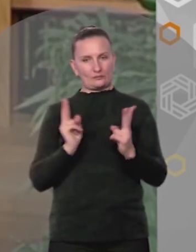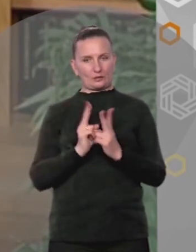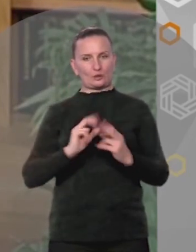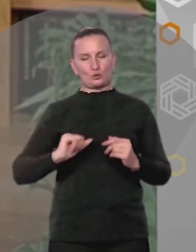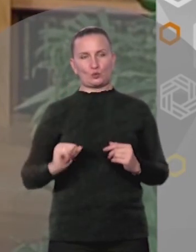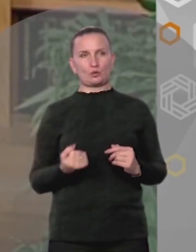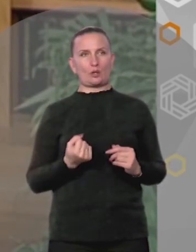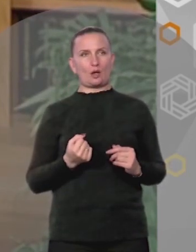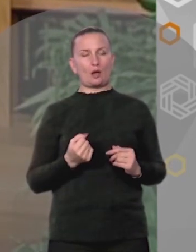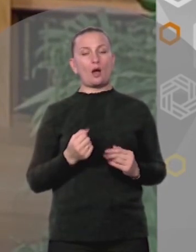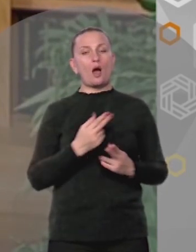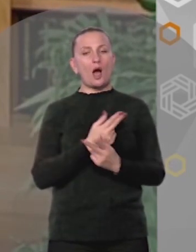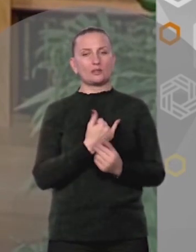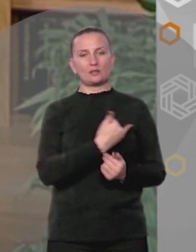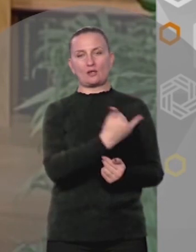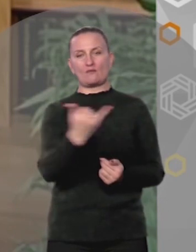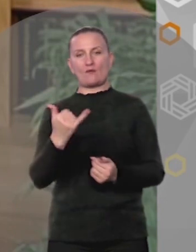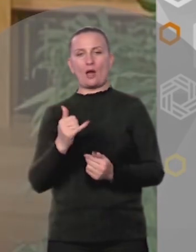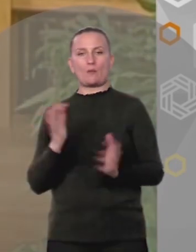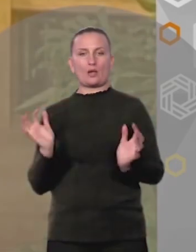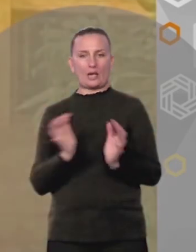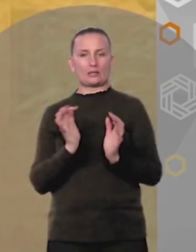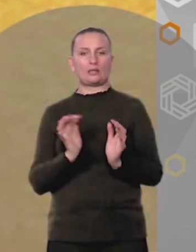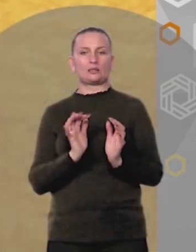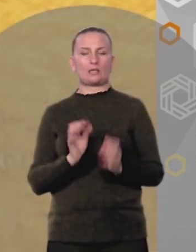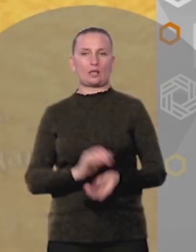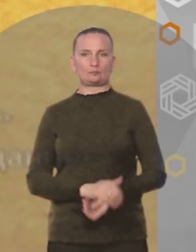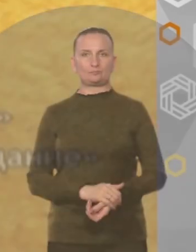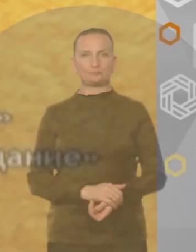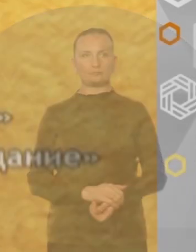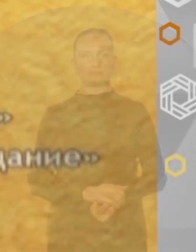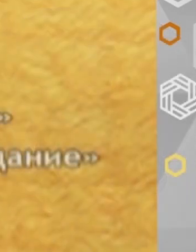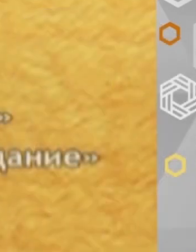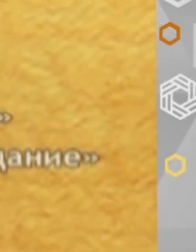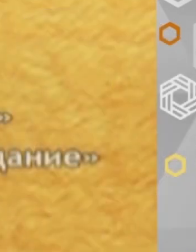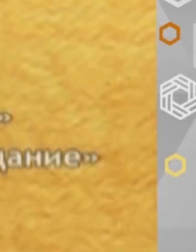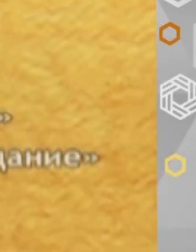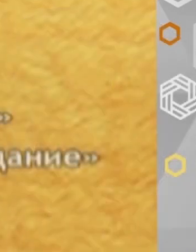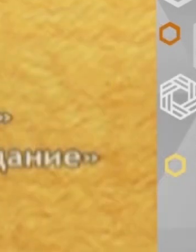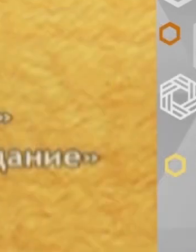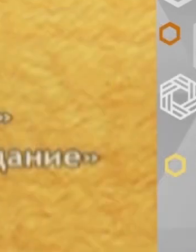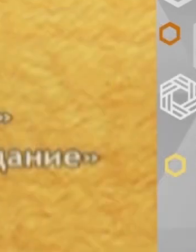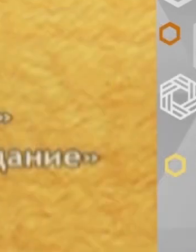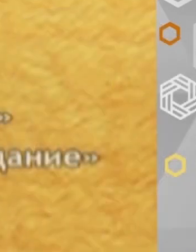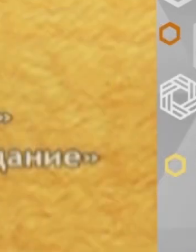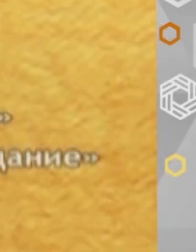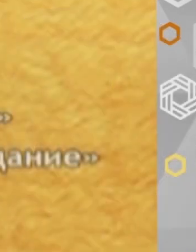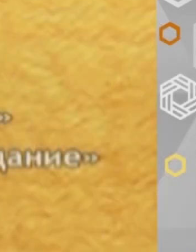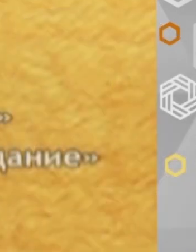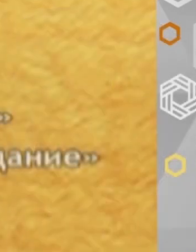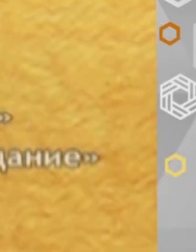Друзья Ангелы вам всем Хранители Продолжение следует...